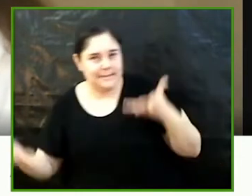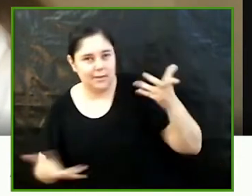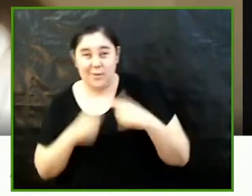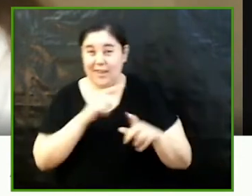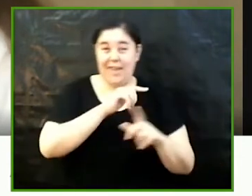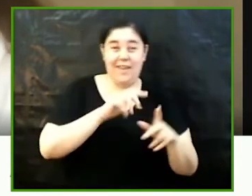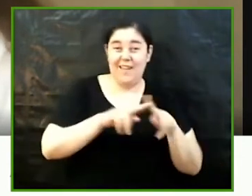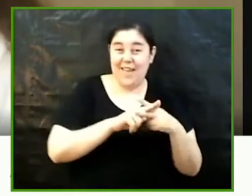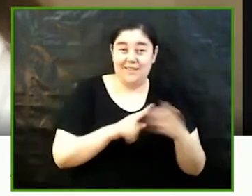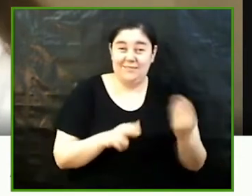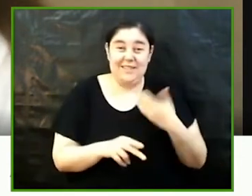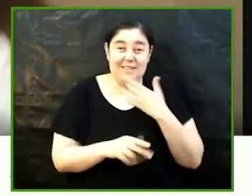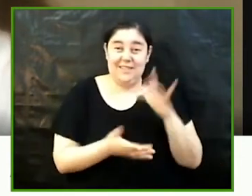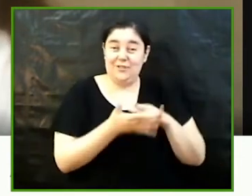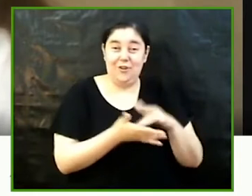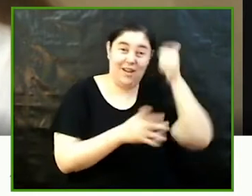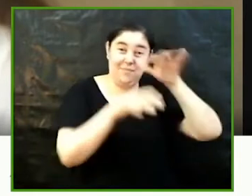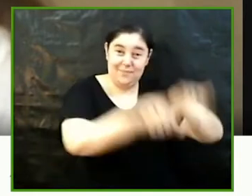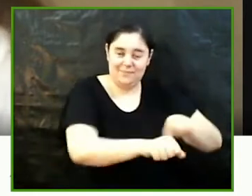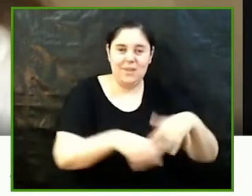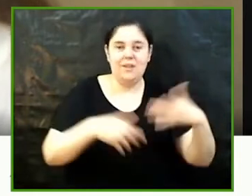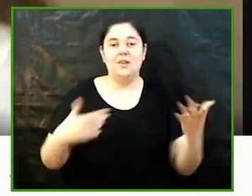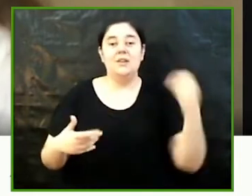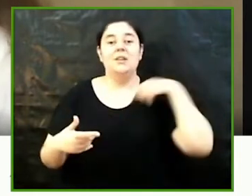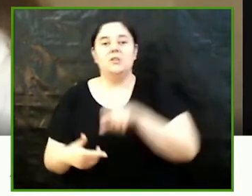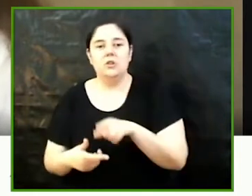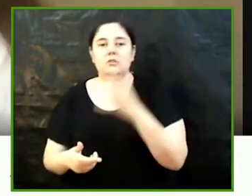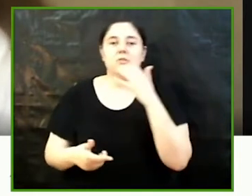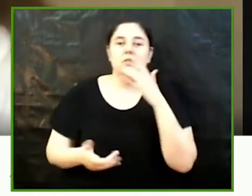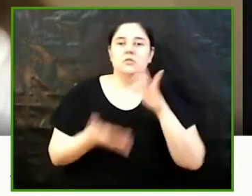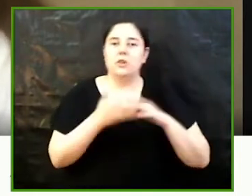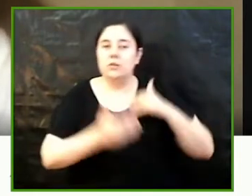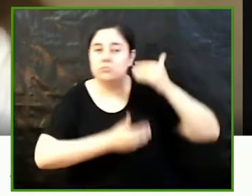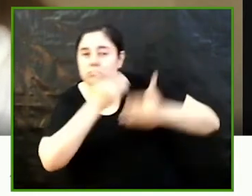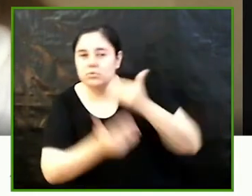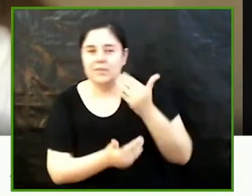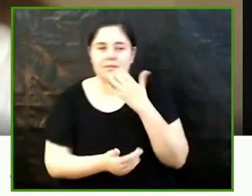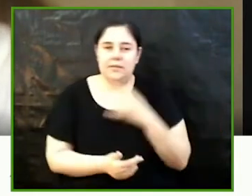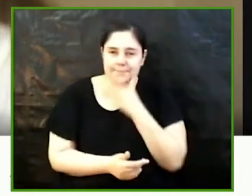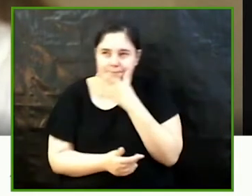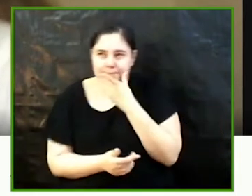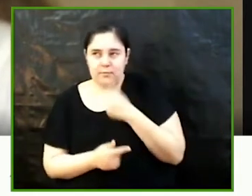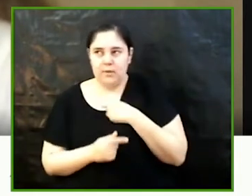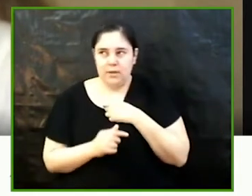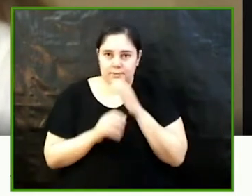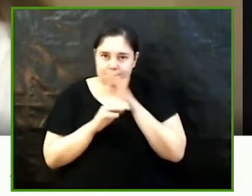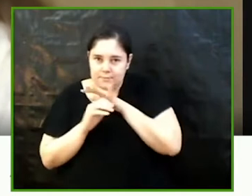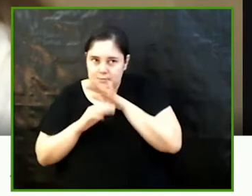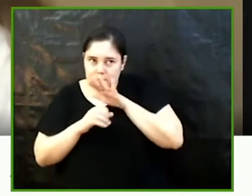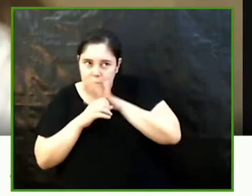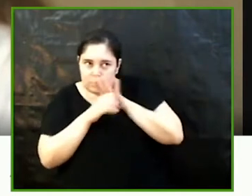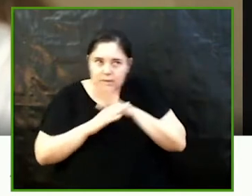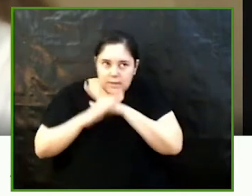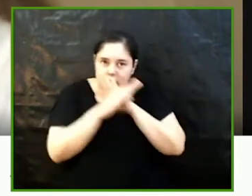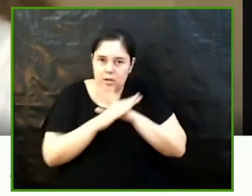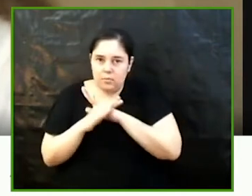banda també és innegable que aquesta tentativa trenca les expectatives que una llarga tradició de pudor i d'invisibilització ha creat el respecte de com